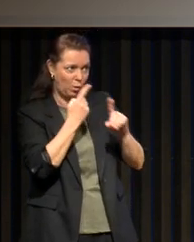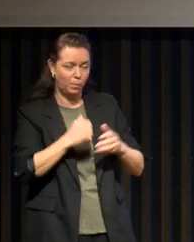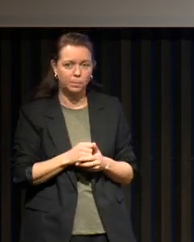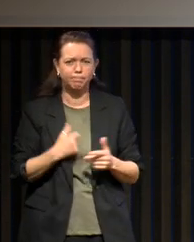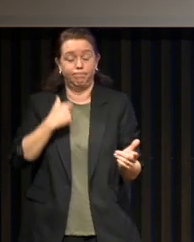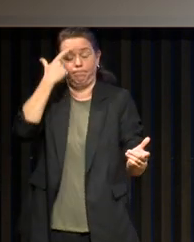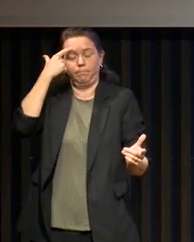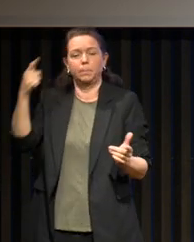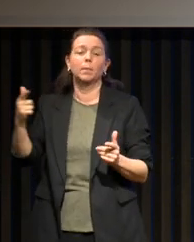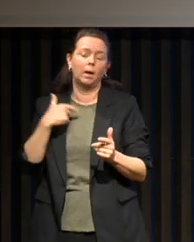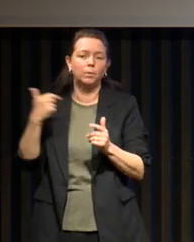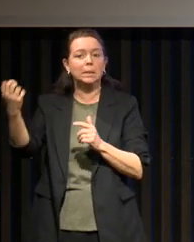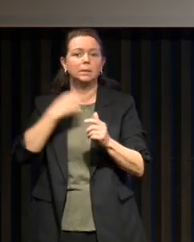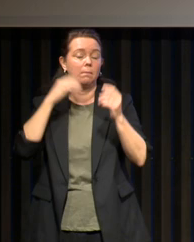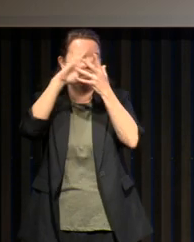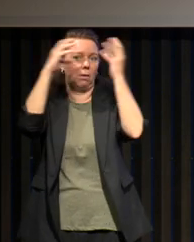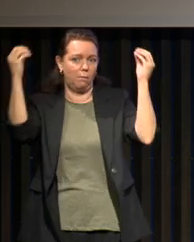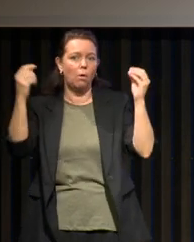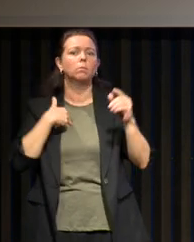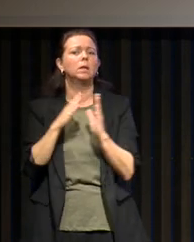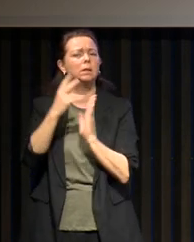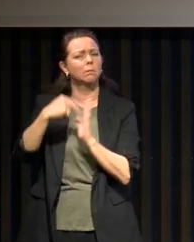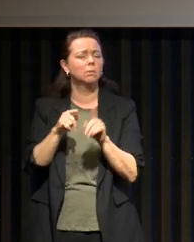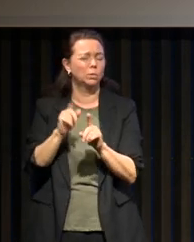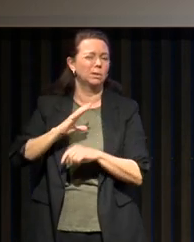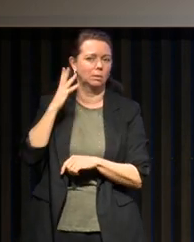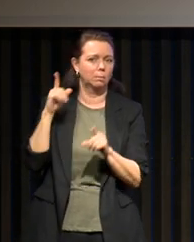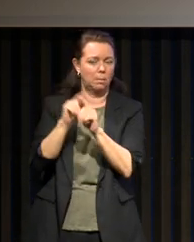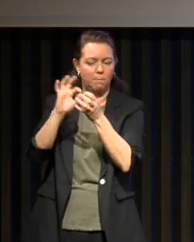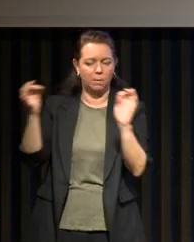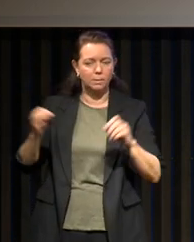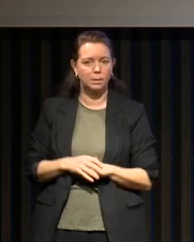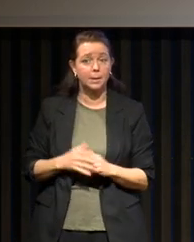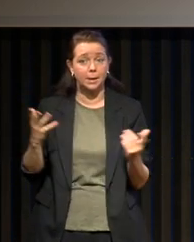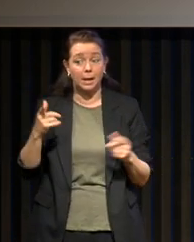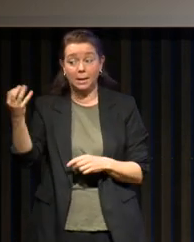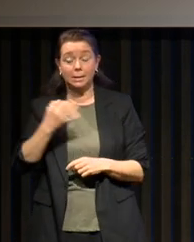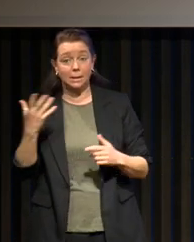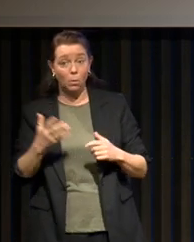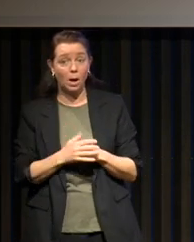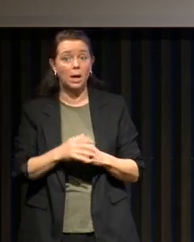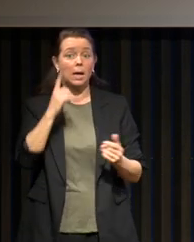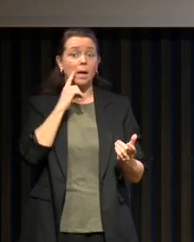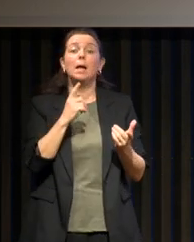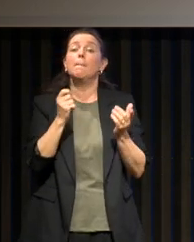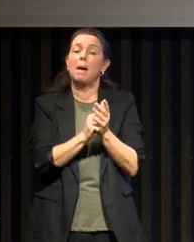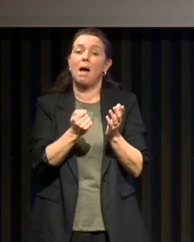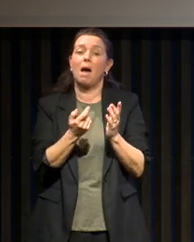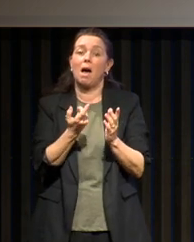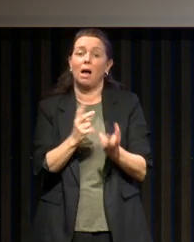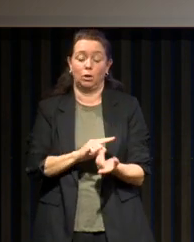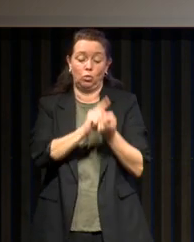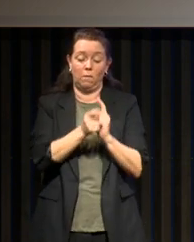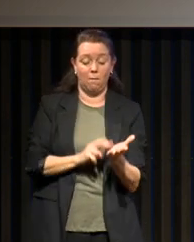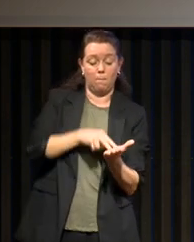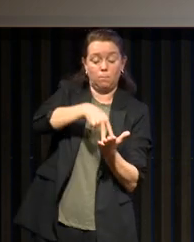je reprends sa métaphore, mais qu'on retrouve dans le livre de Peretz, la vie, en fait, le prix à payer de la station bipède et du fait de pouvoir